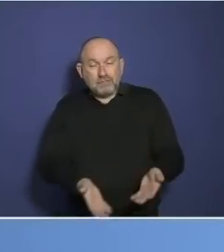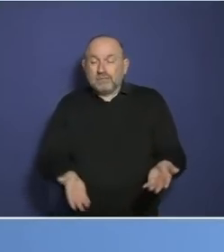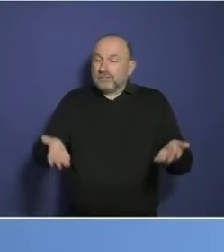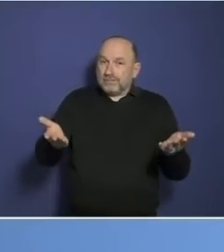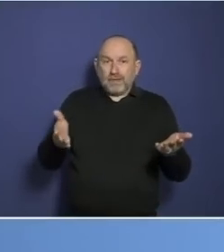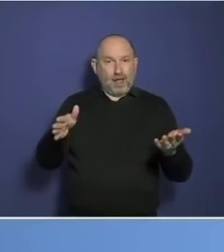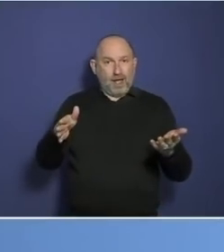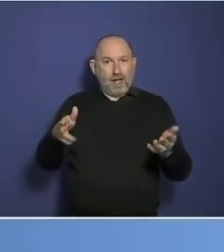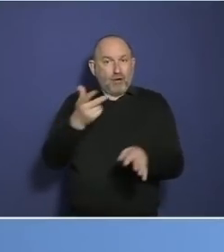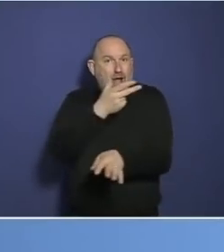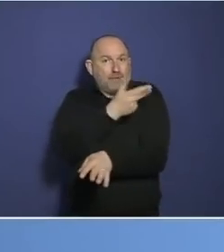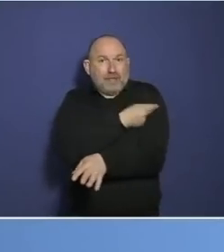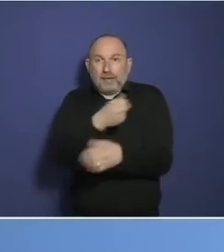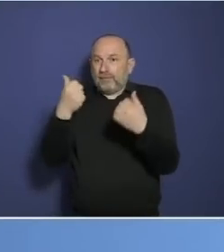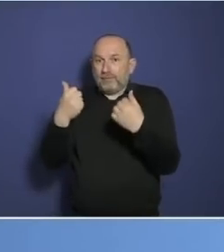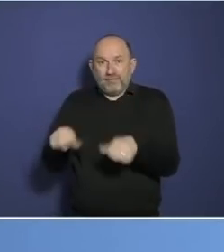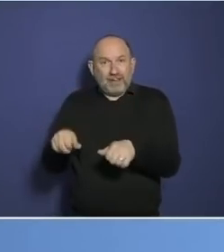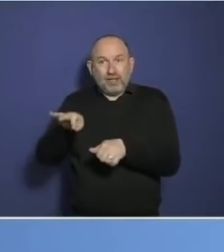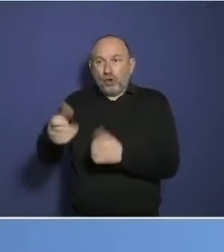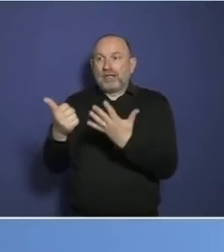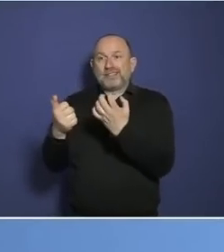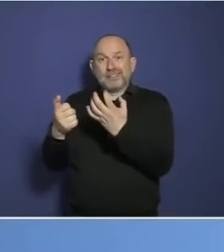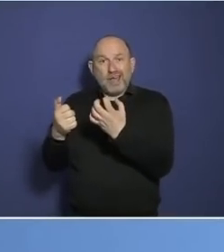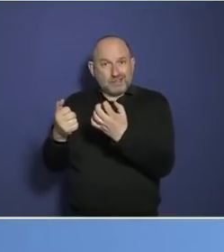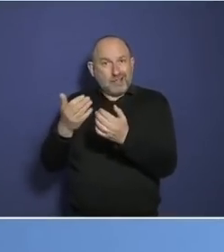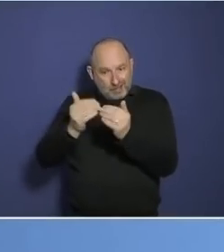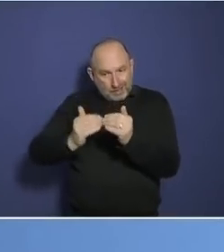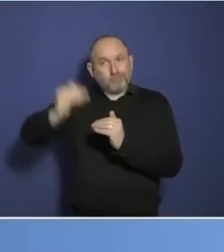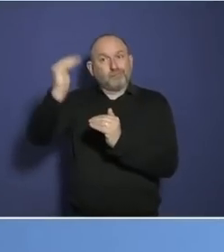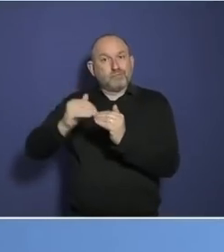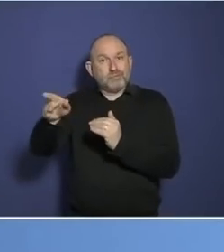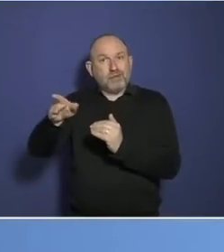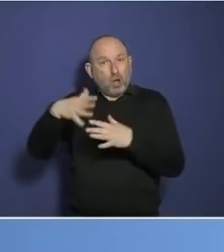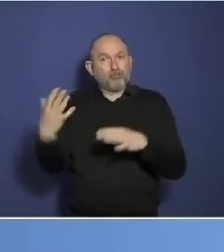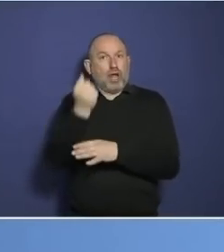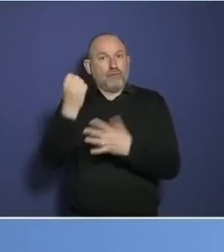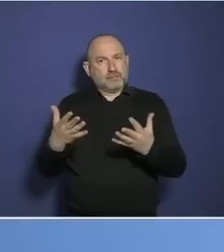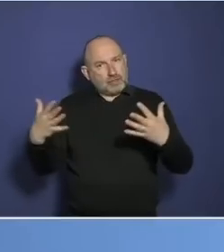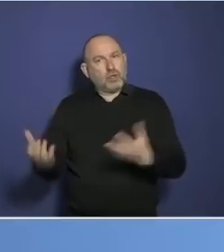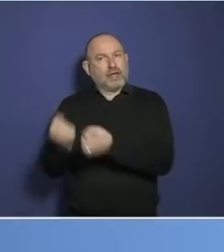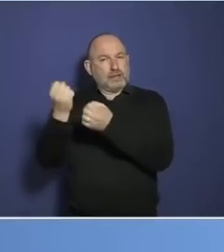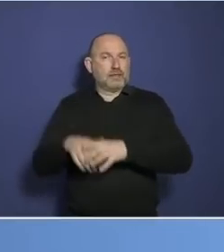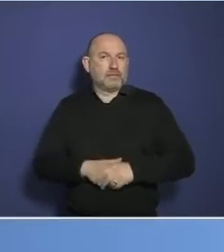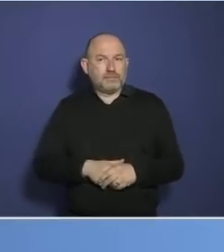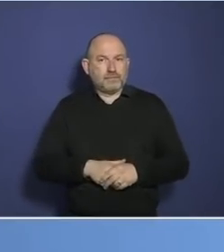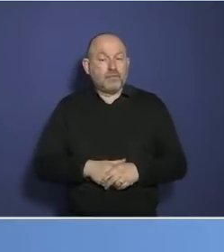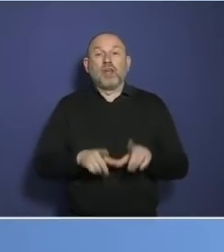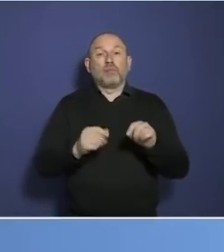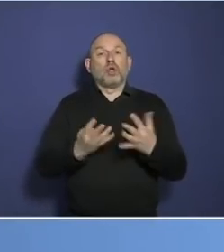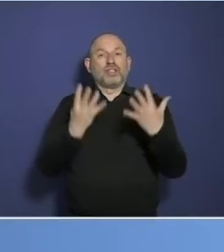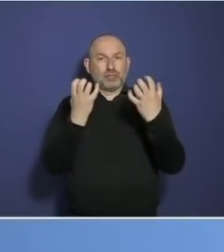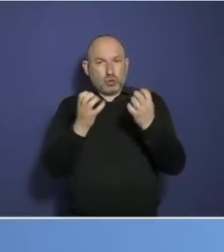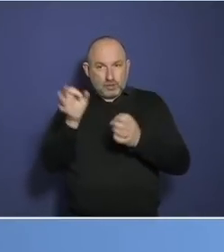ist Hütchenspielerei, Herr Lauterbach. Und ich bin sehr gespannt, ob da nachgefragt wird von den Kollegen. Wetten, das nicht? 90 Prozent